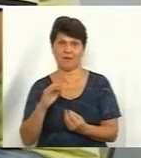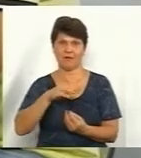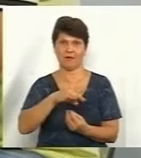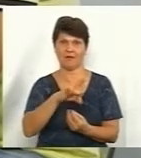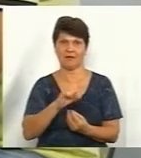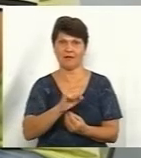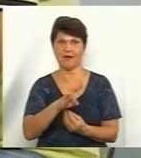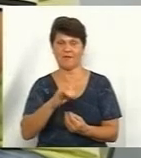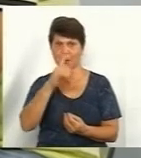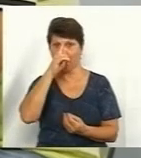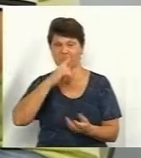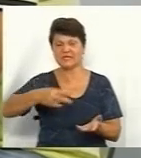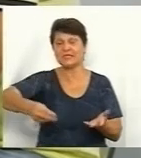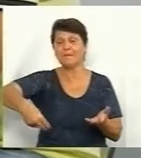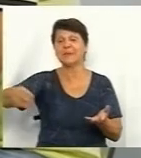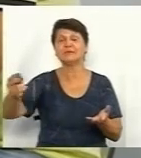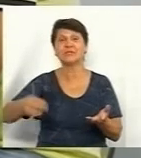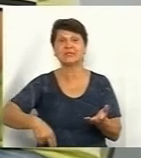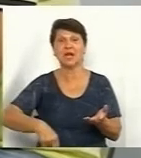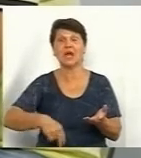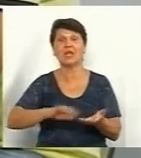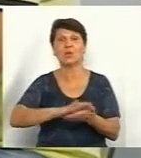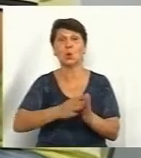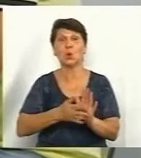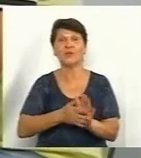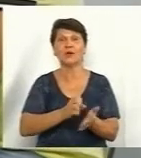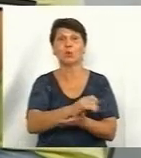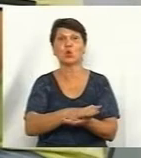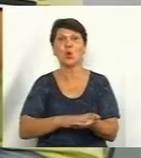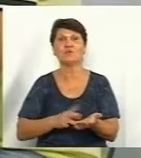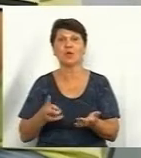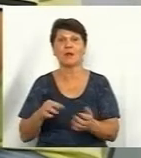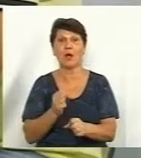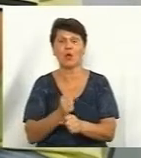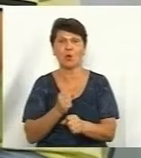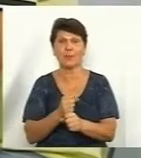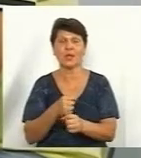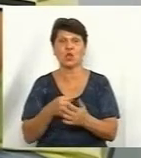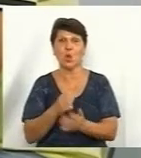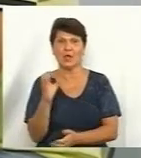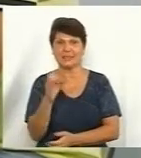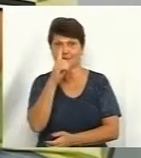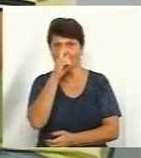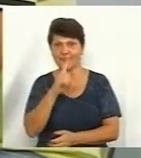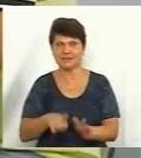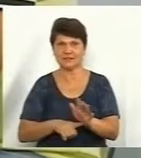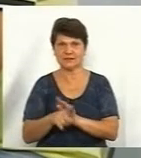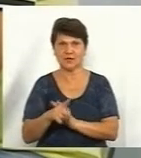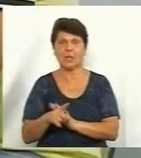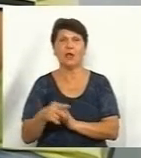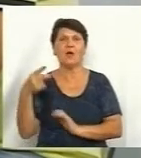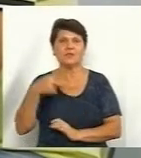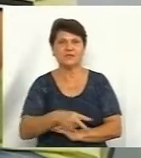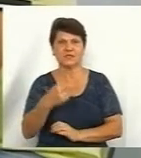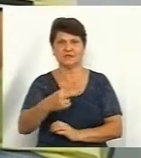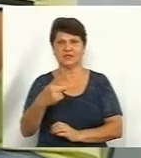продовження робіт серпня місяця поточного року, щоб їх завершити вже в 2021 році.